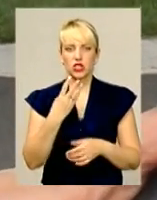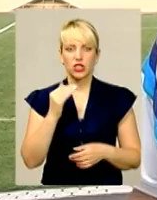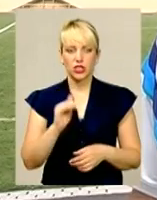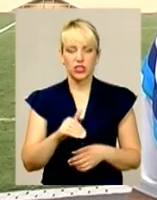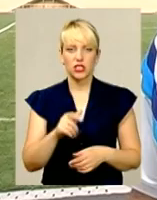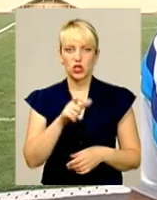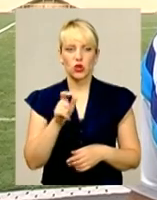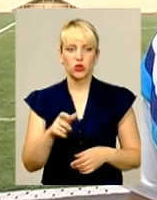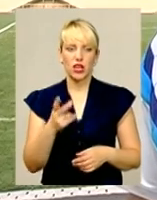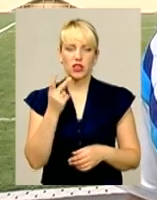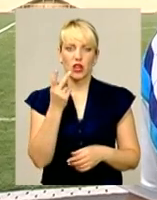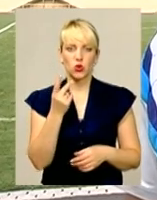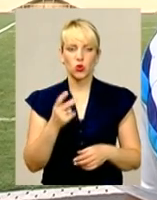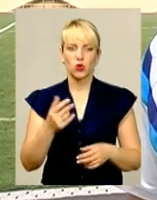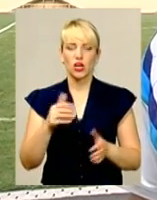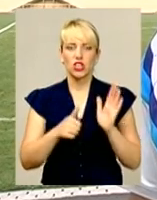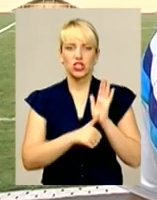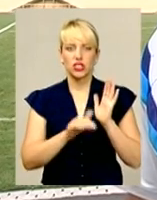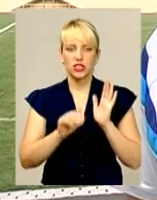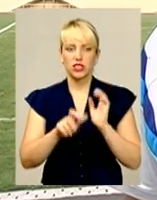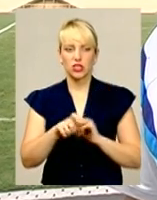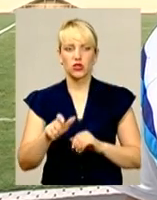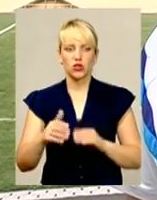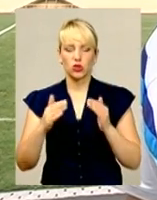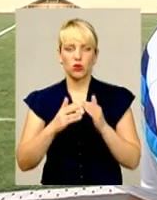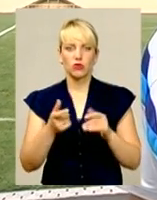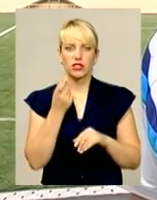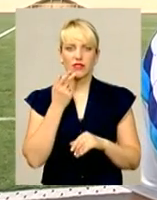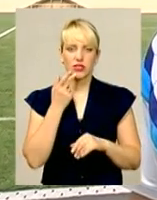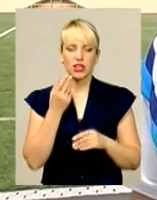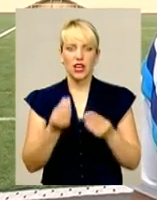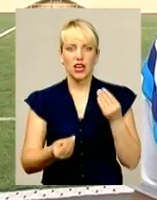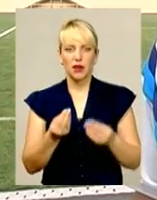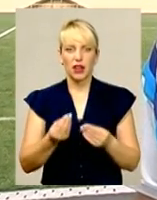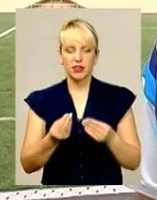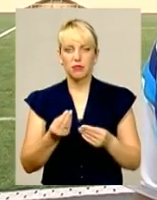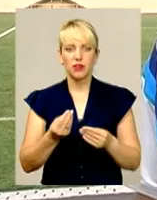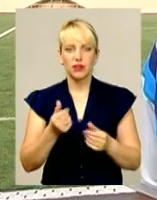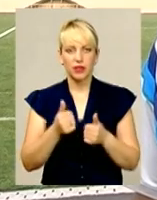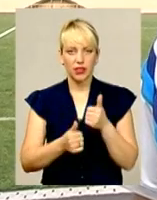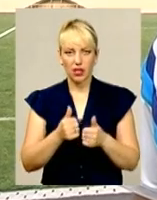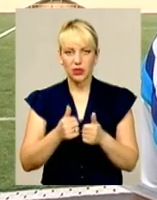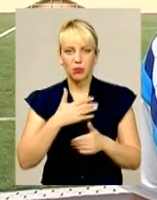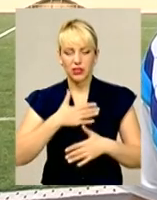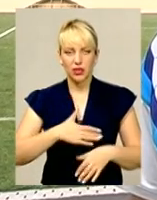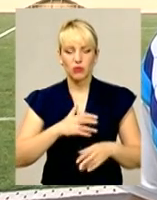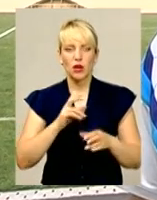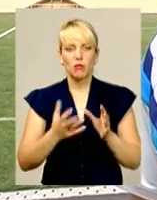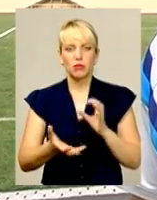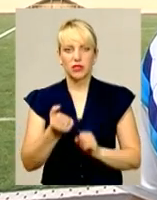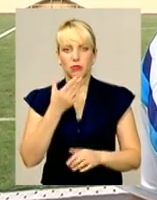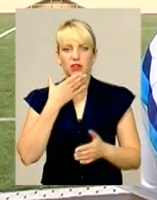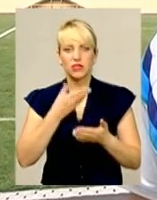на другу близько 6 тисяч. Завжди дома грати приємно при підтримці, як то кажуть, рідних